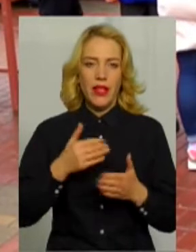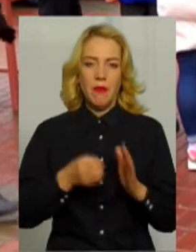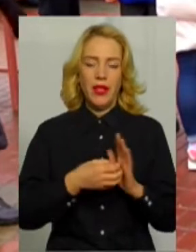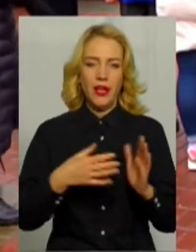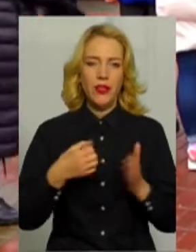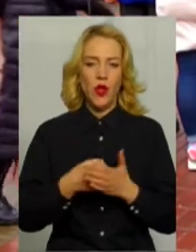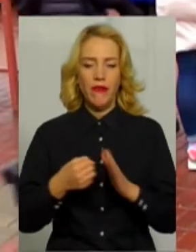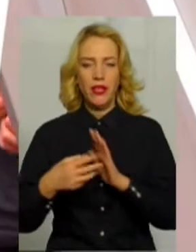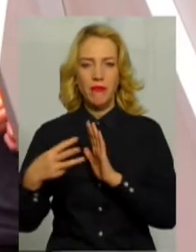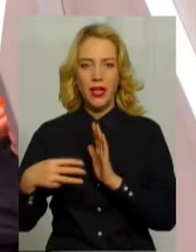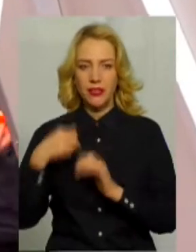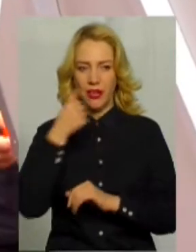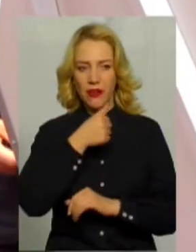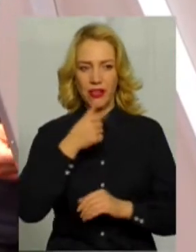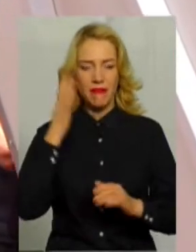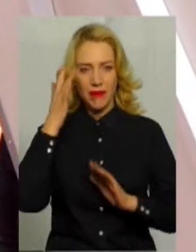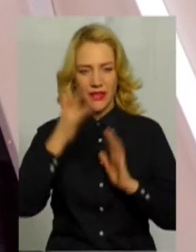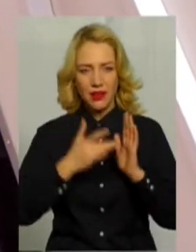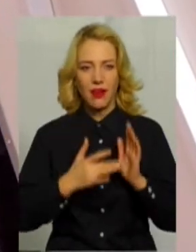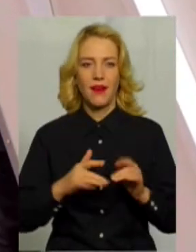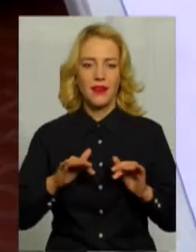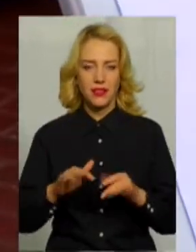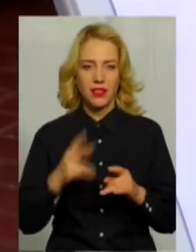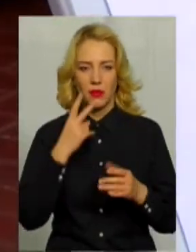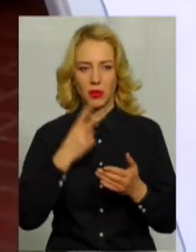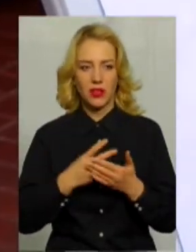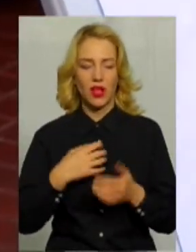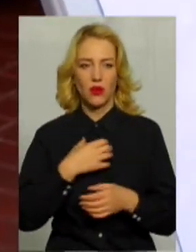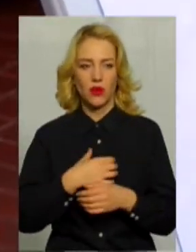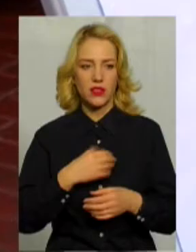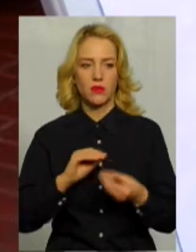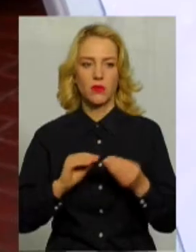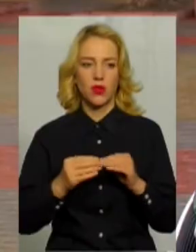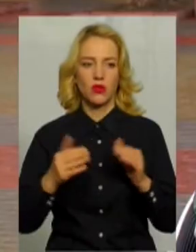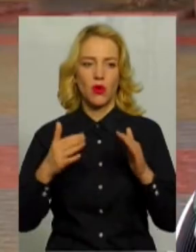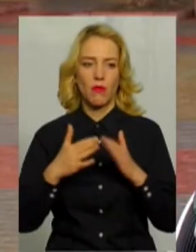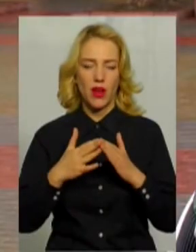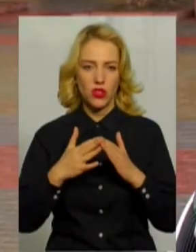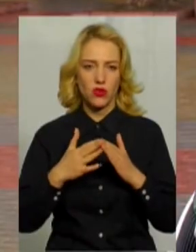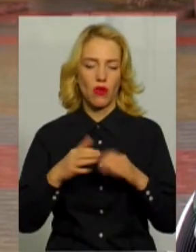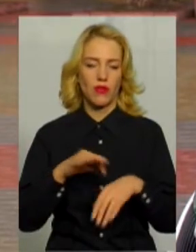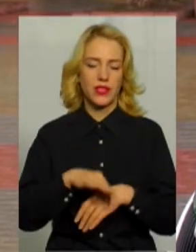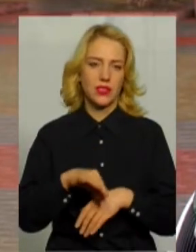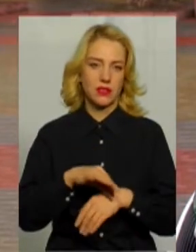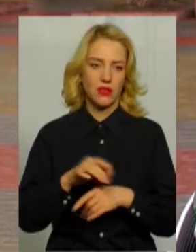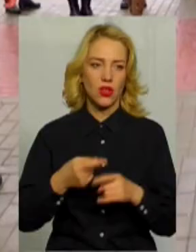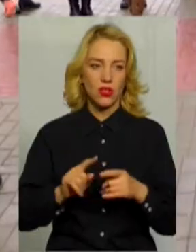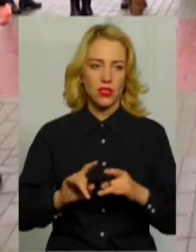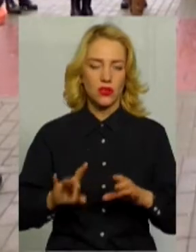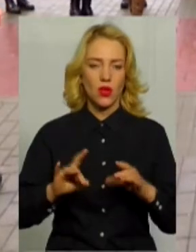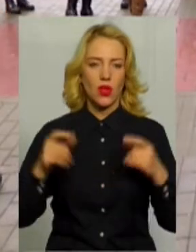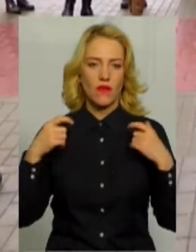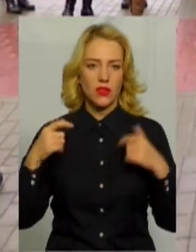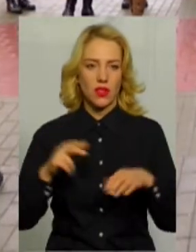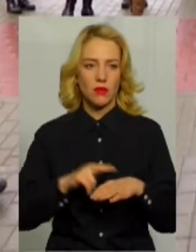18 років. Мета акції – донести людям актуальність проблеми домашнього насильства, каже дільничий офіцер міської поліції Віталій Наглій. За його